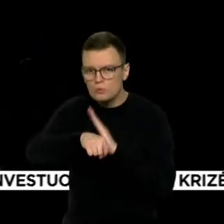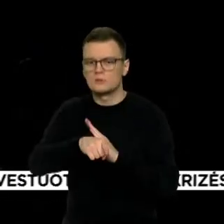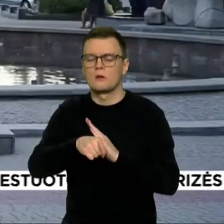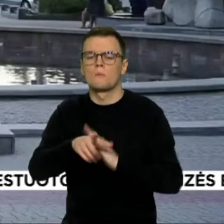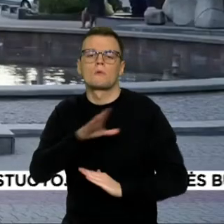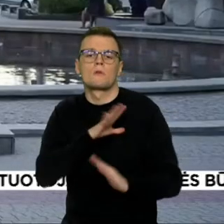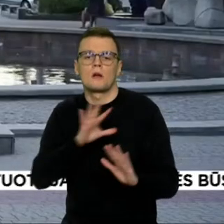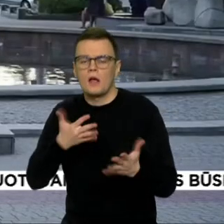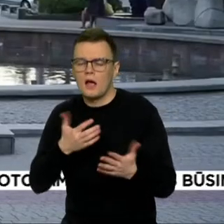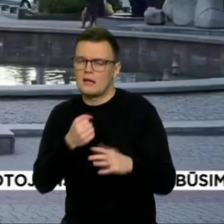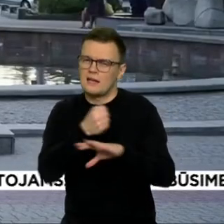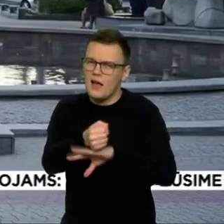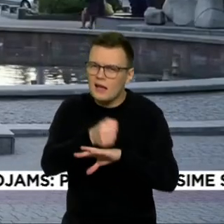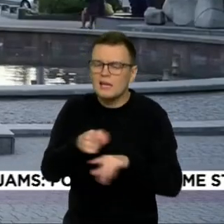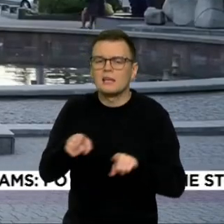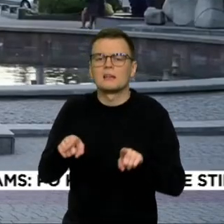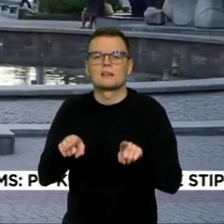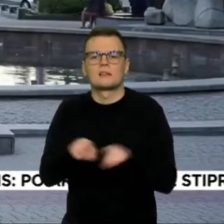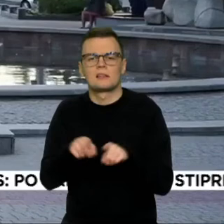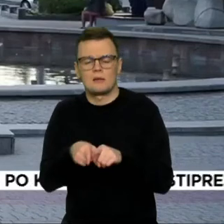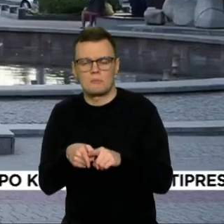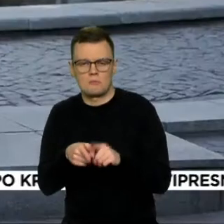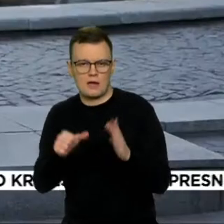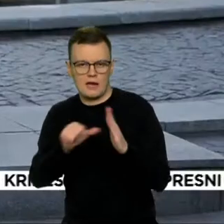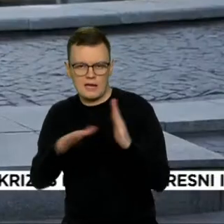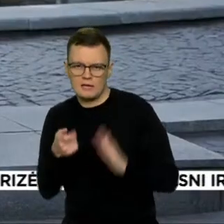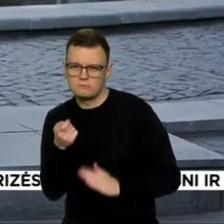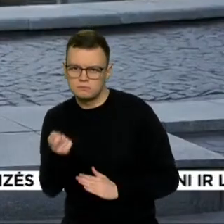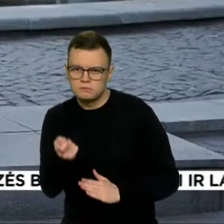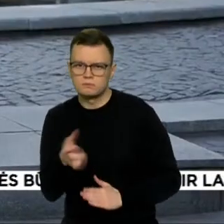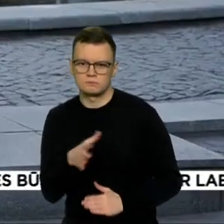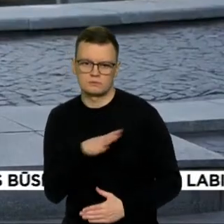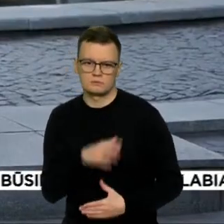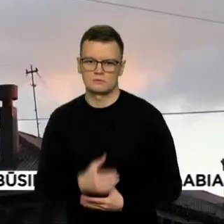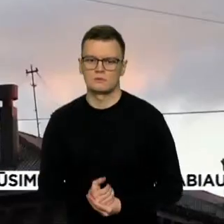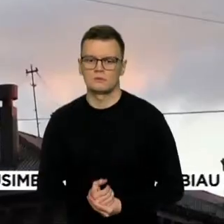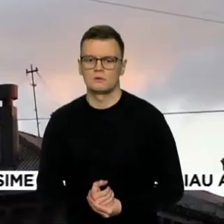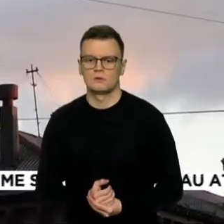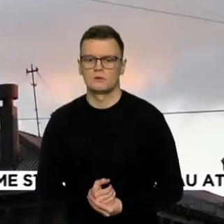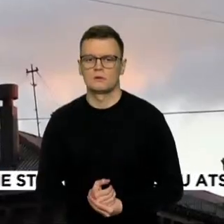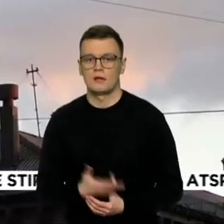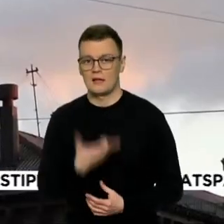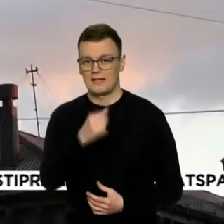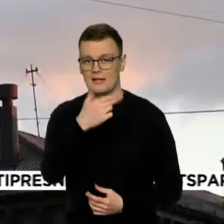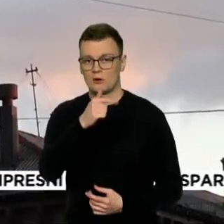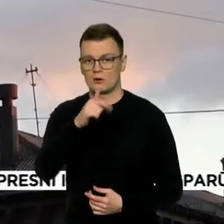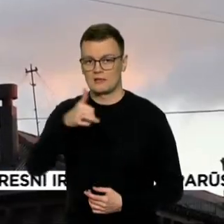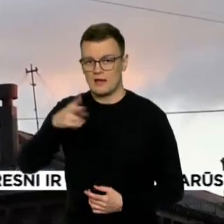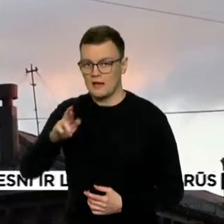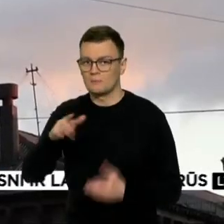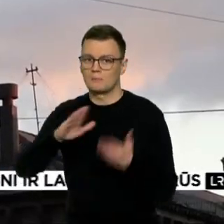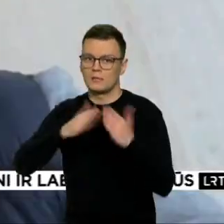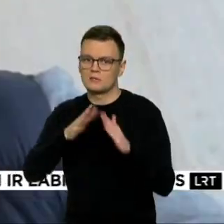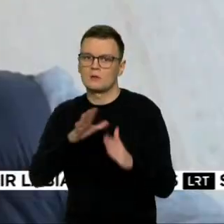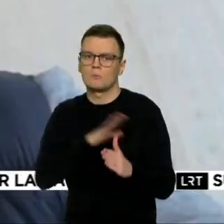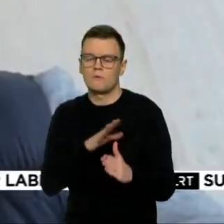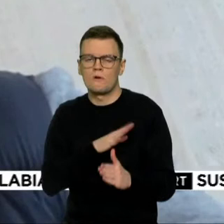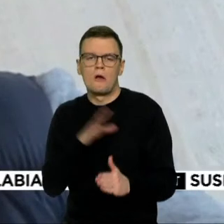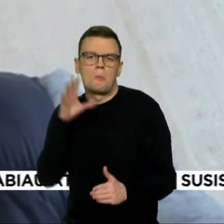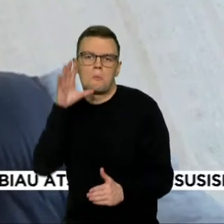elektrošokai. Ukraino steigimu vien Enerhodara buvo pagropta tūkstantų žmonių. Daugiau neišintas sąlykia nelaisvėje.